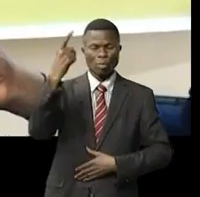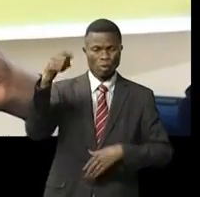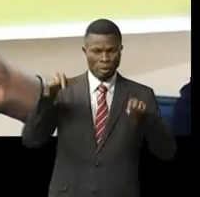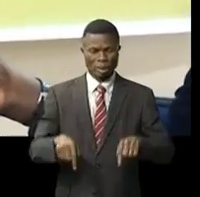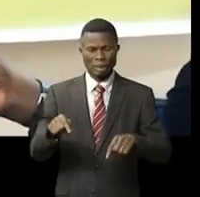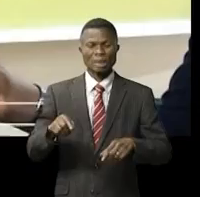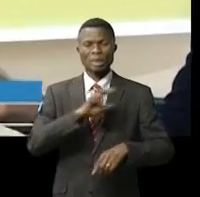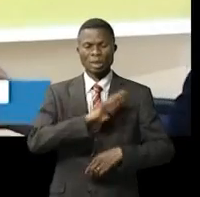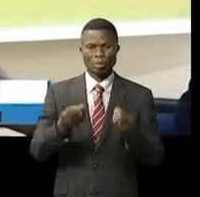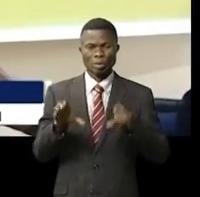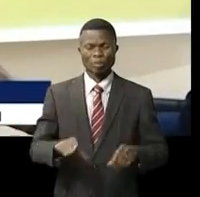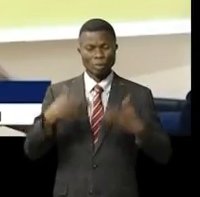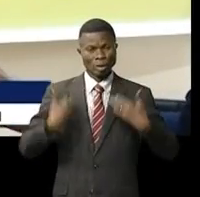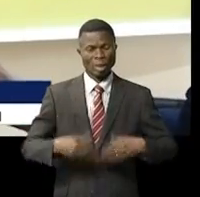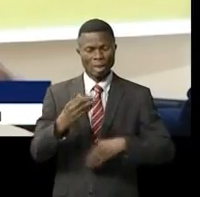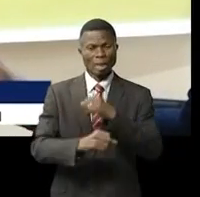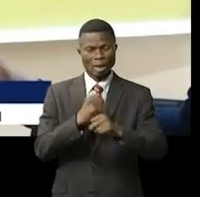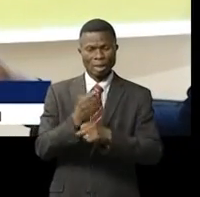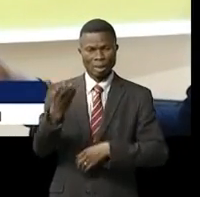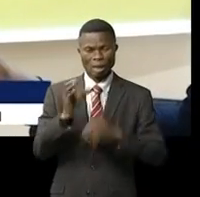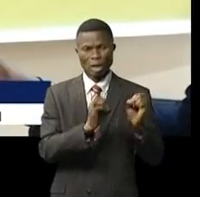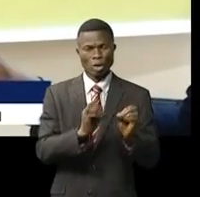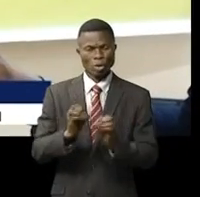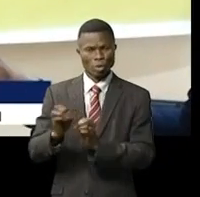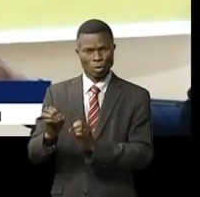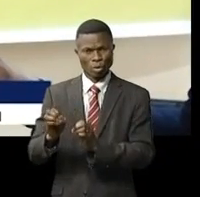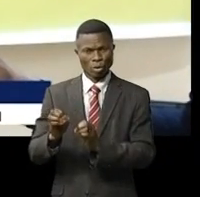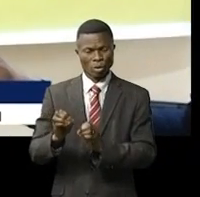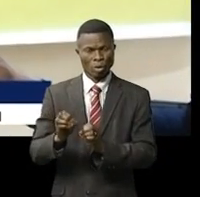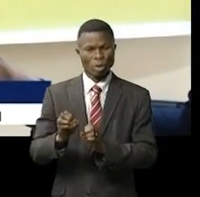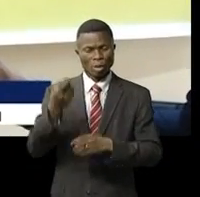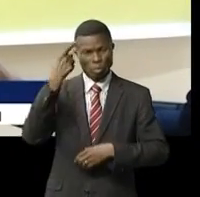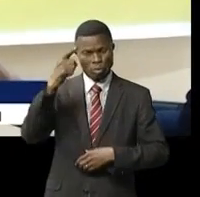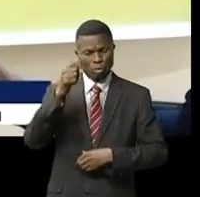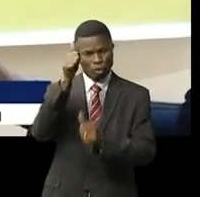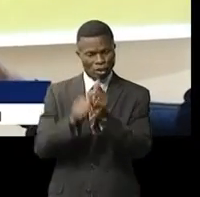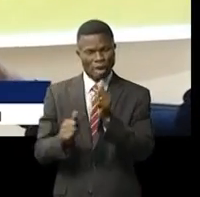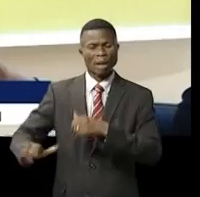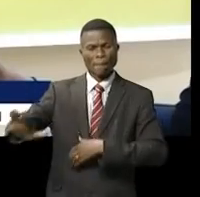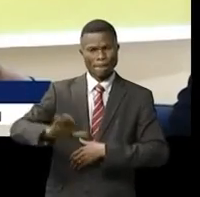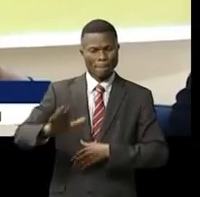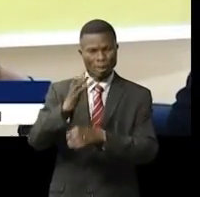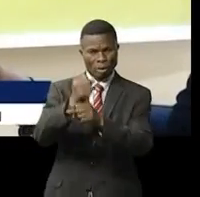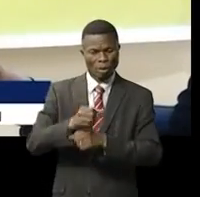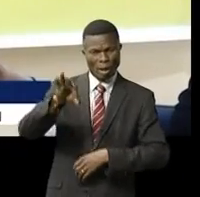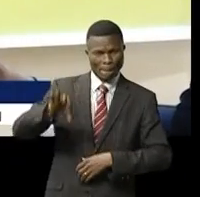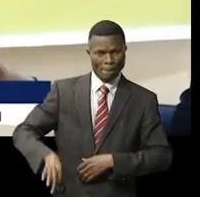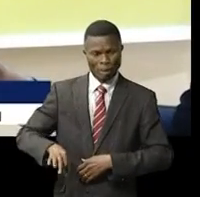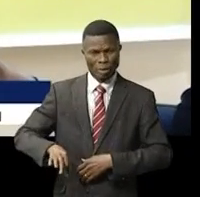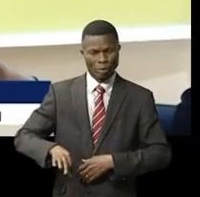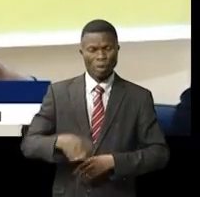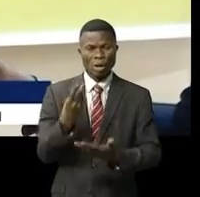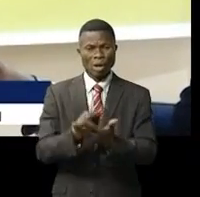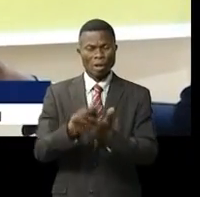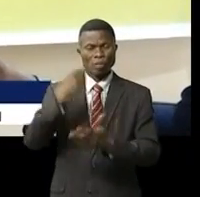RDC cette commémoration a été organisée de manière à ce que chaque pays bénéficiaire des subventions du fonds